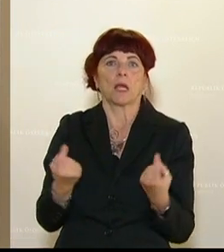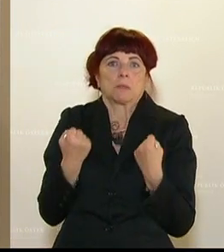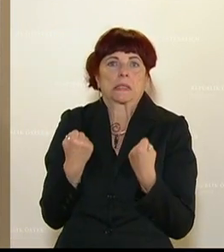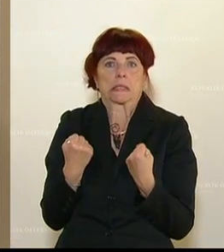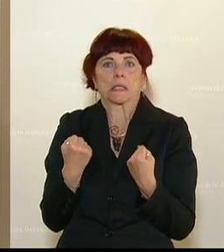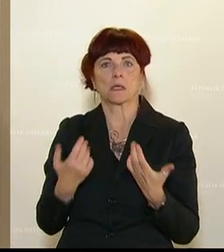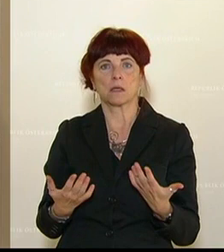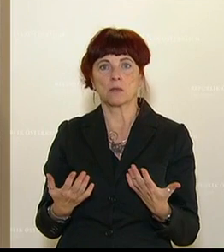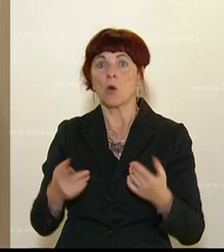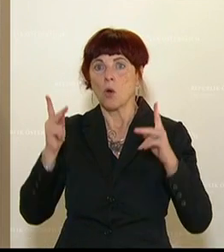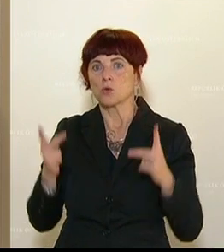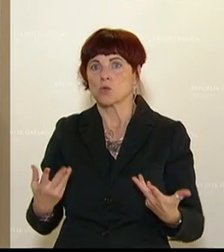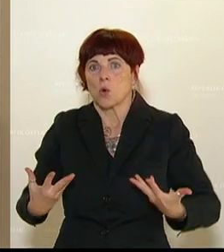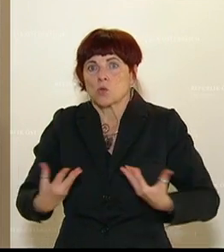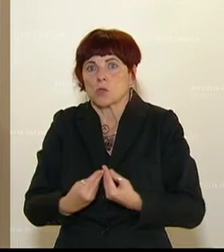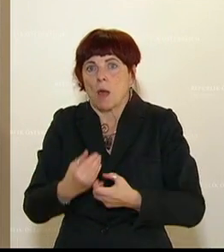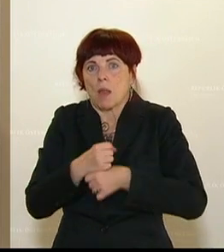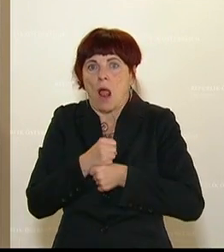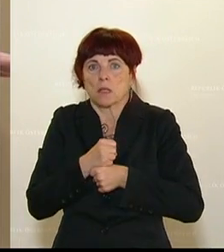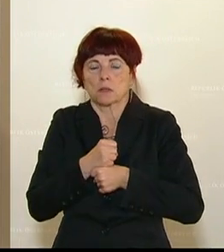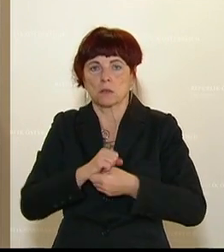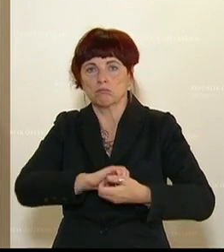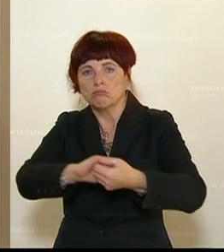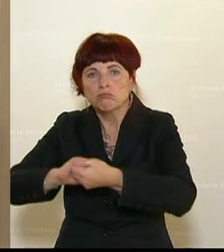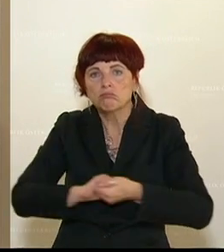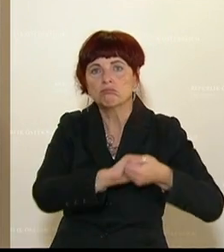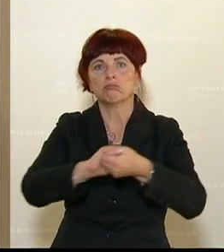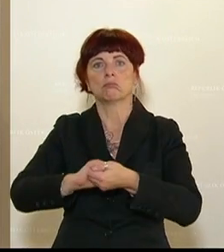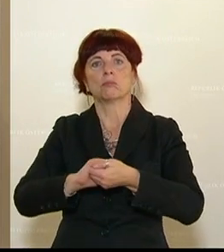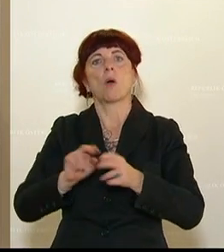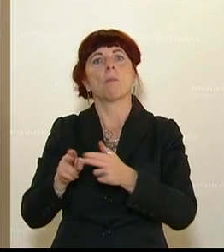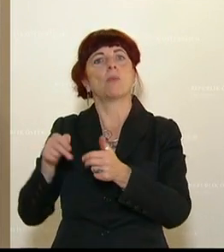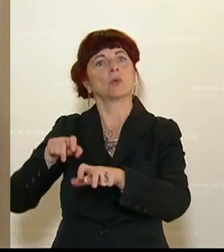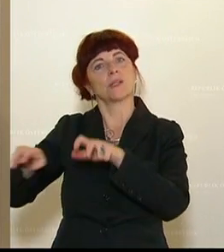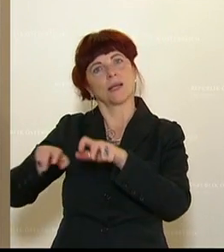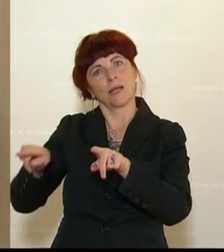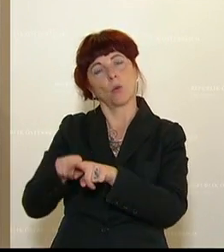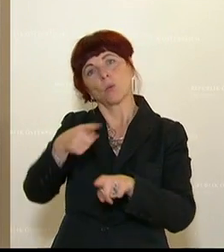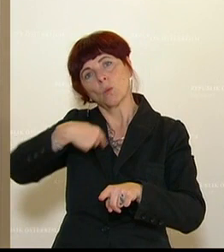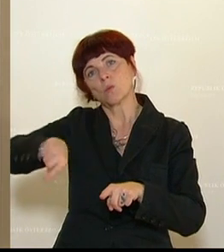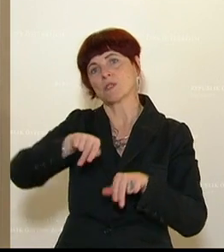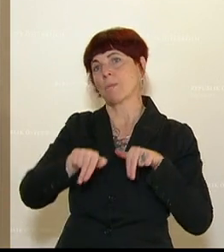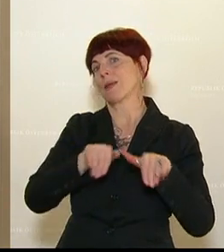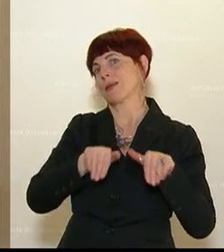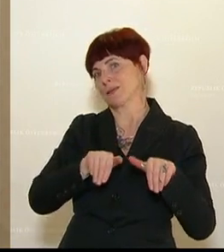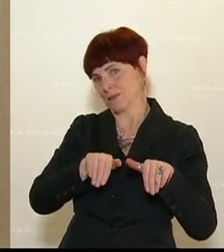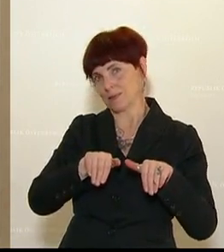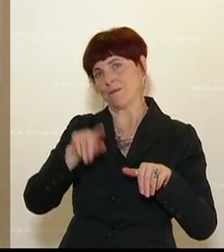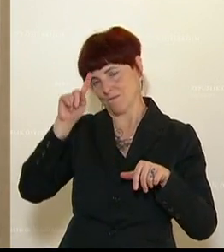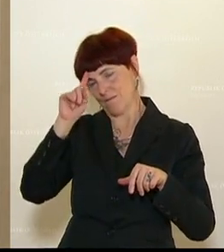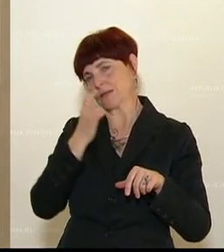wir hier zusammen. Es ist in der Bundesregierung und bei unserem Herrn Minister in guten Händen und bleiben Sie gesund.